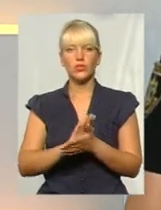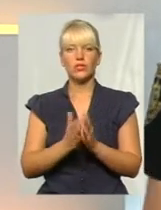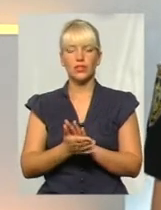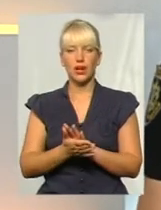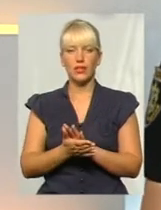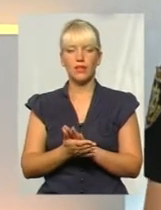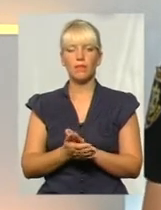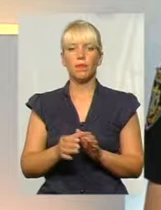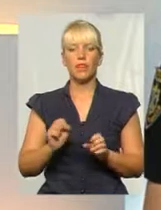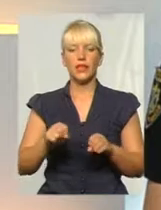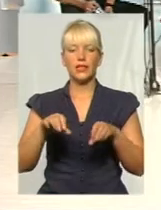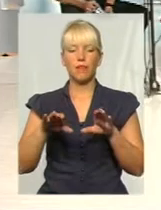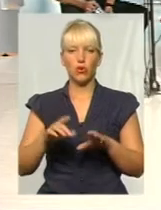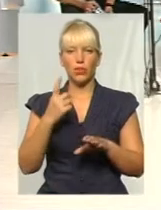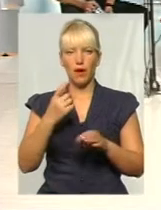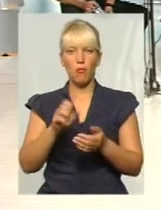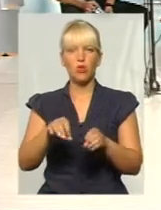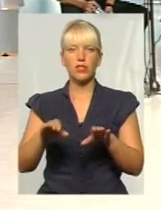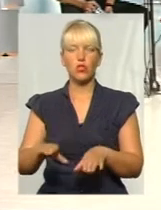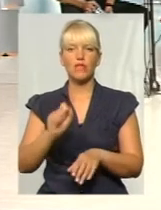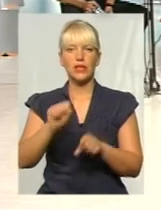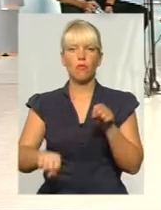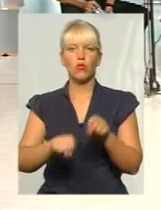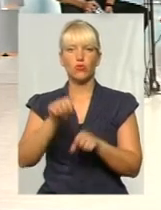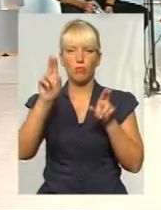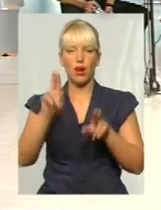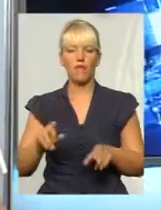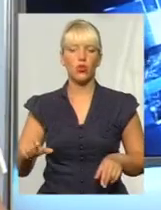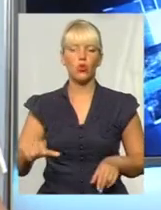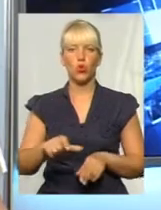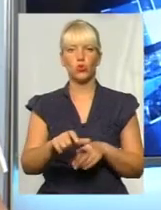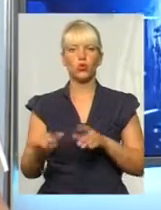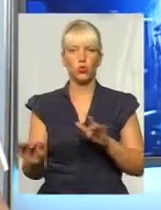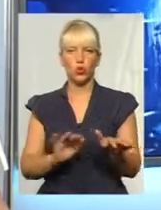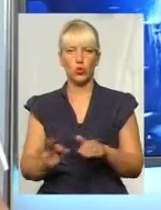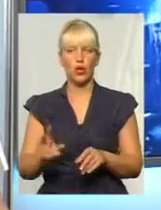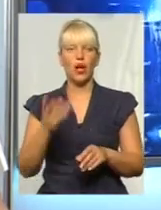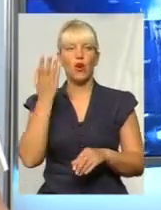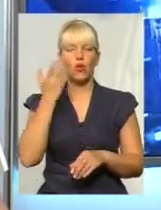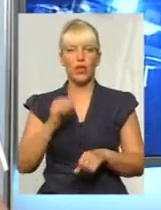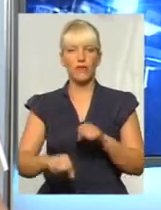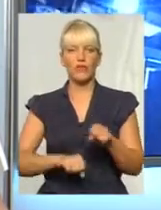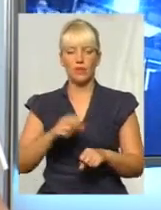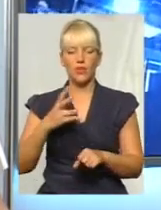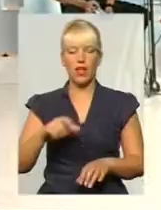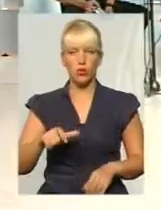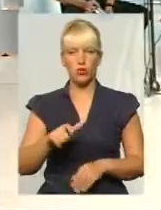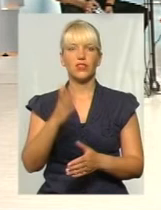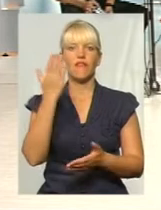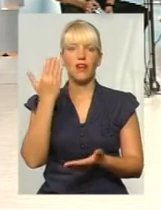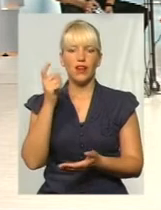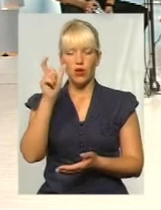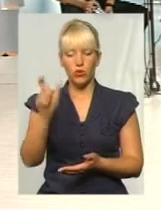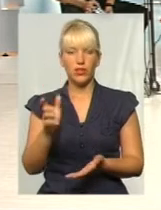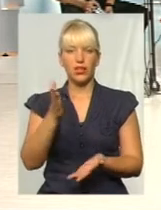за порушення правил дорожнього руху. Тобто коли велосипеди знаходяться на дорогі, на дорозі? Він повноцінний учасник дорожнього